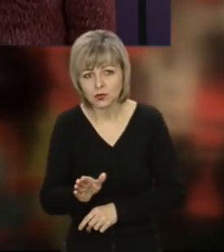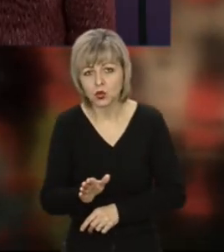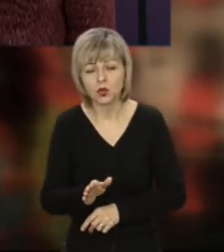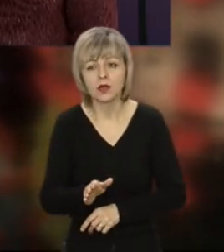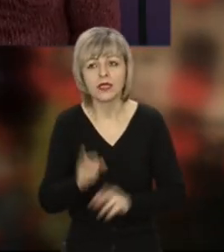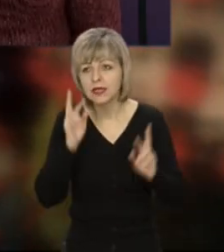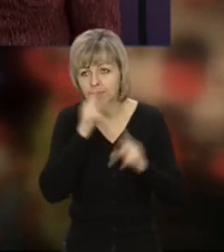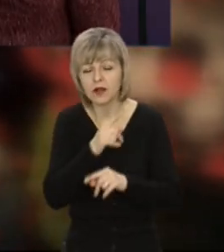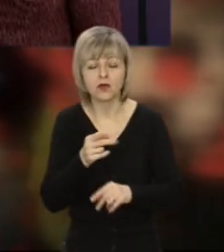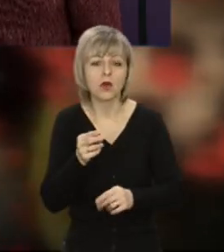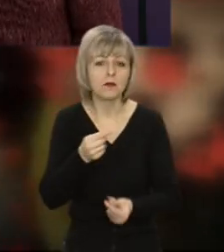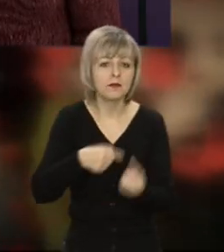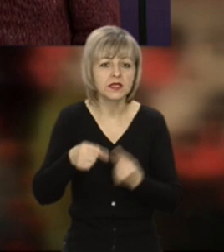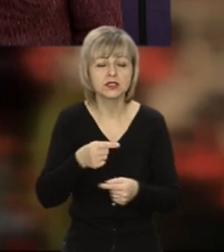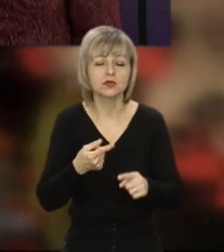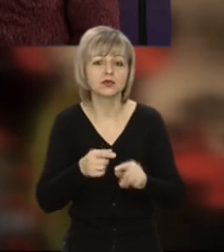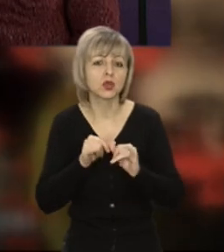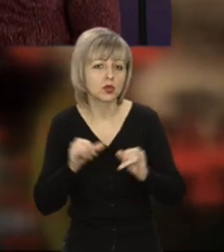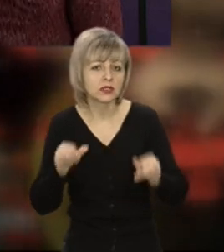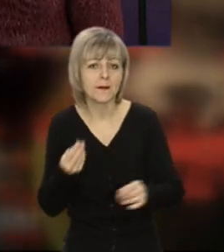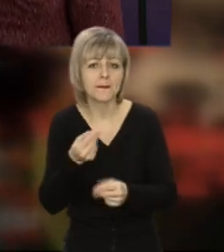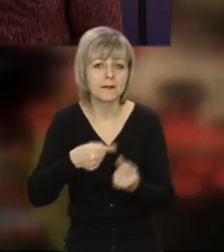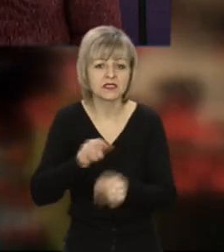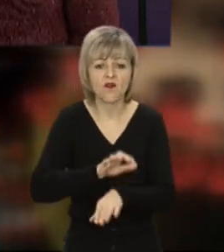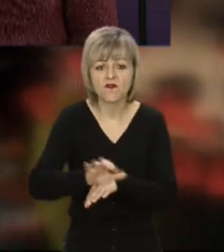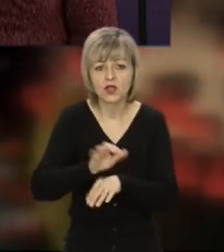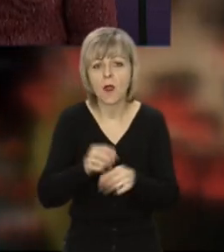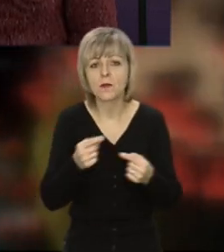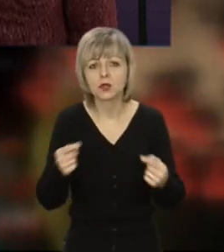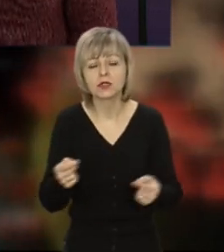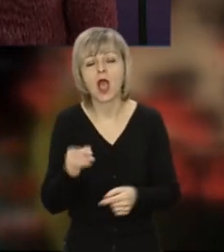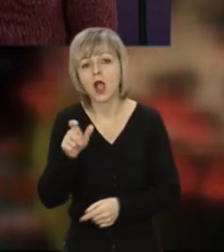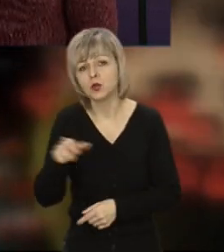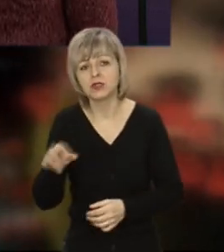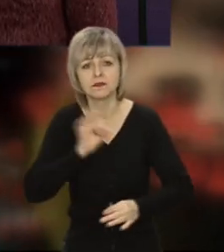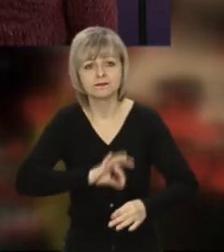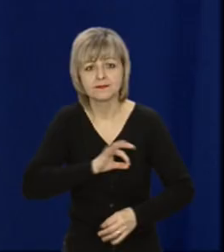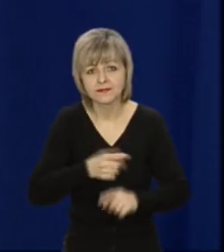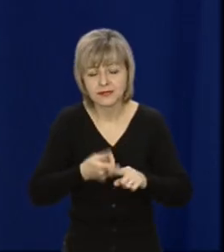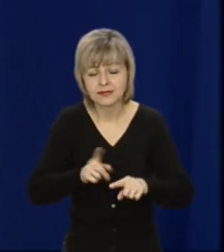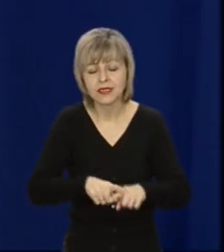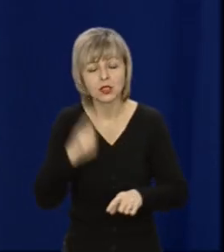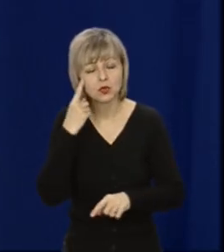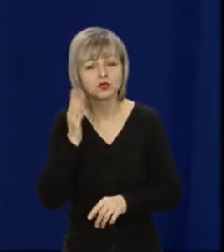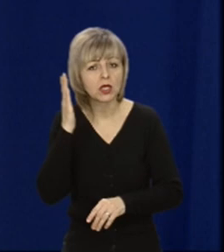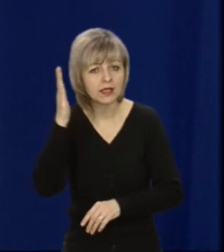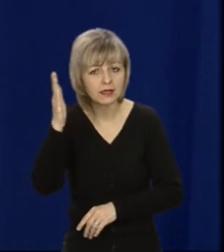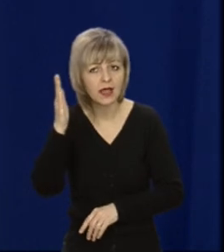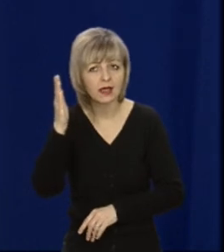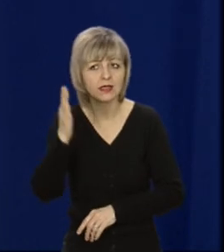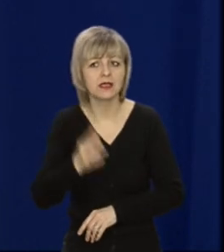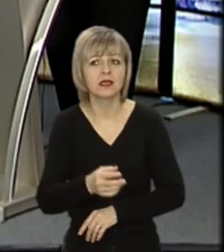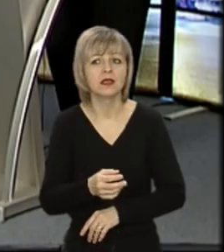на тому і розвивається, що це взаємодія, бізнес виробляє якийсь продукт, суспільство його споживає, тому я думаю, що надалі,